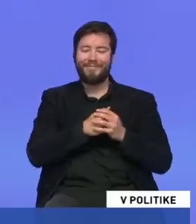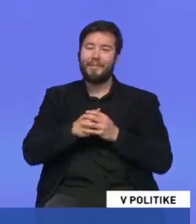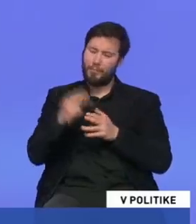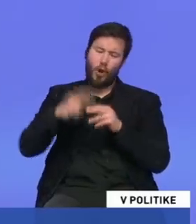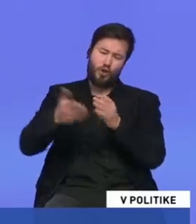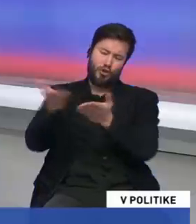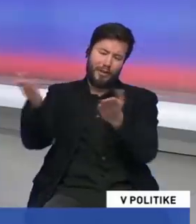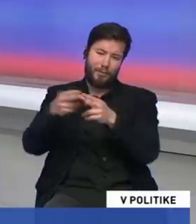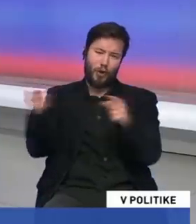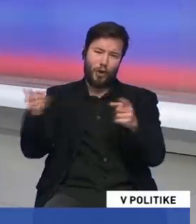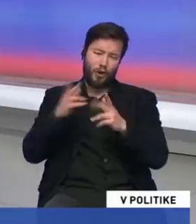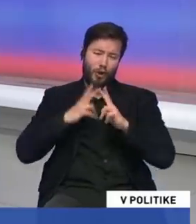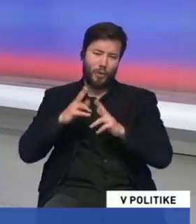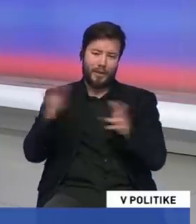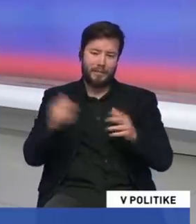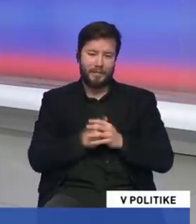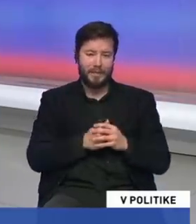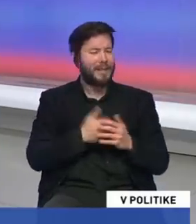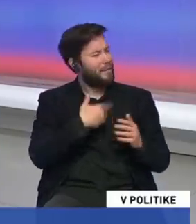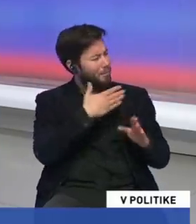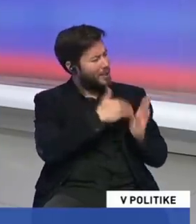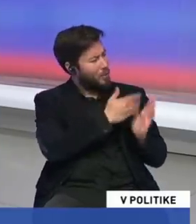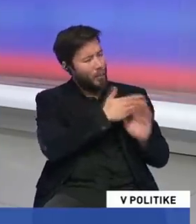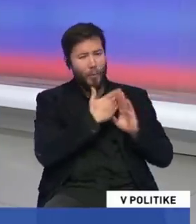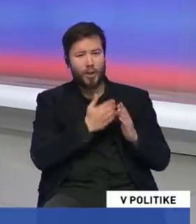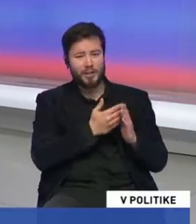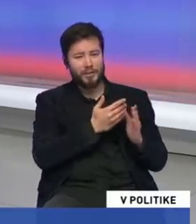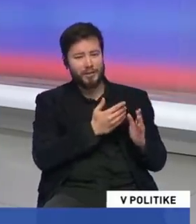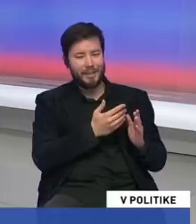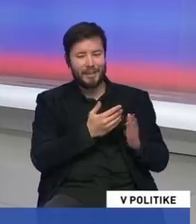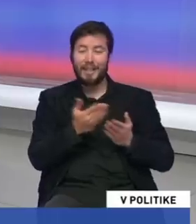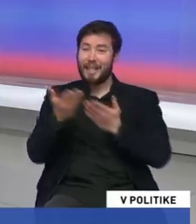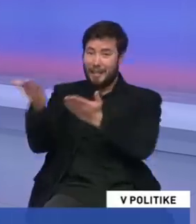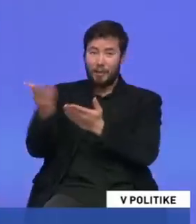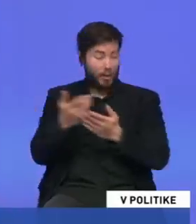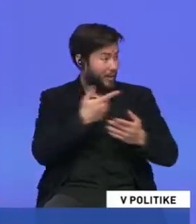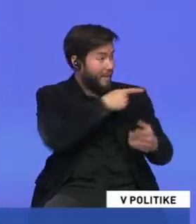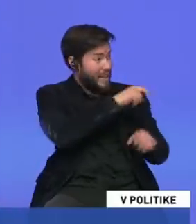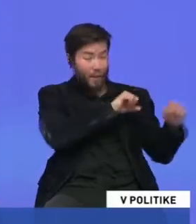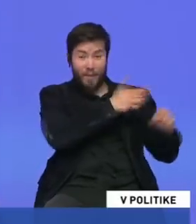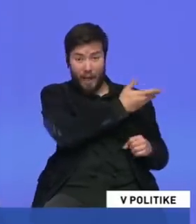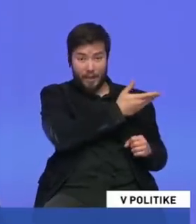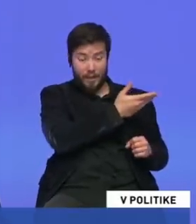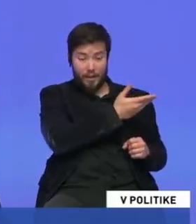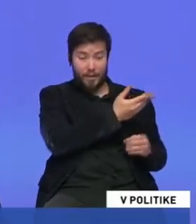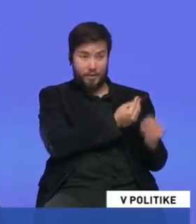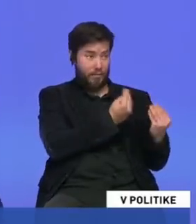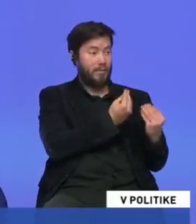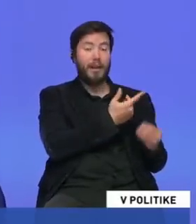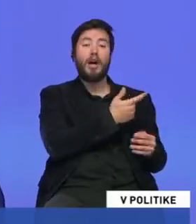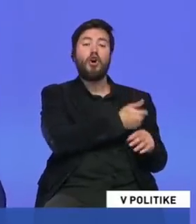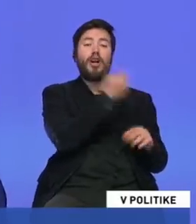No dokončite, pán Fico, ja vám potom odpoviem. Potrebujem to pomôcť, neviem. vám potom, nech sa páči. Nepočkajte, však ste vo vláde prepovedať, pýtam, ste ste schvaľovali na rok